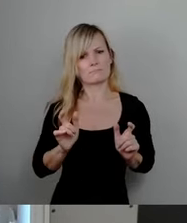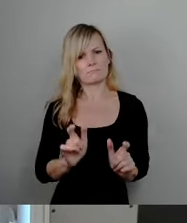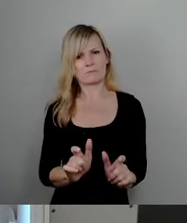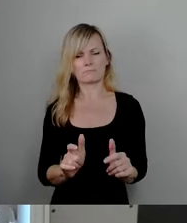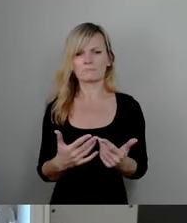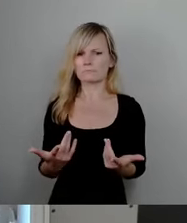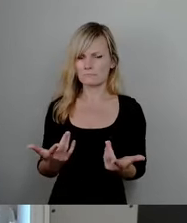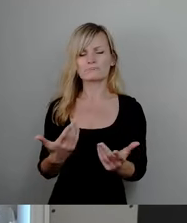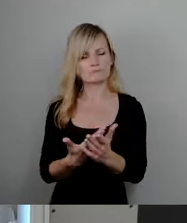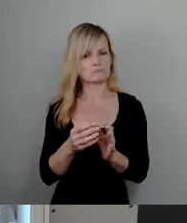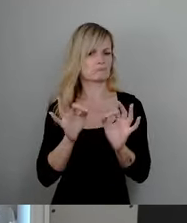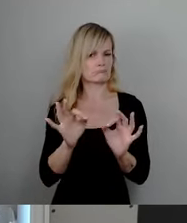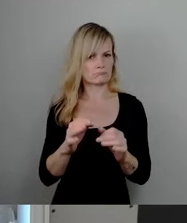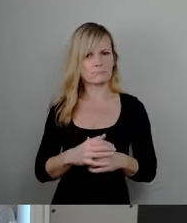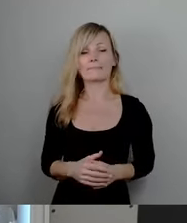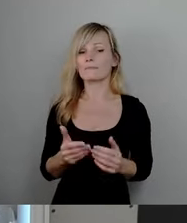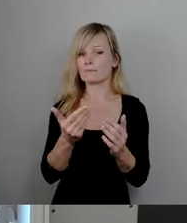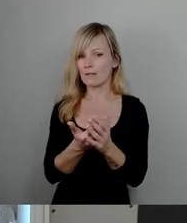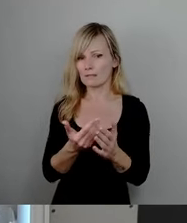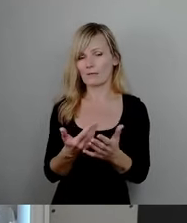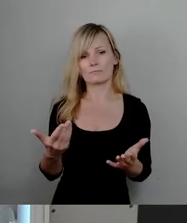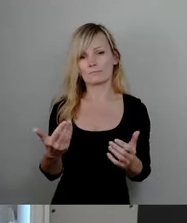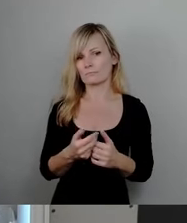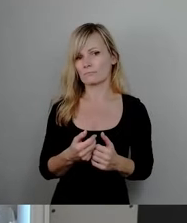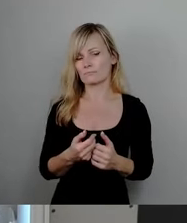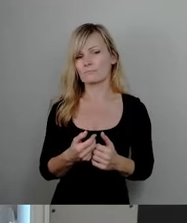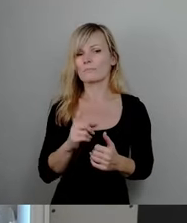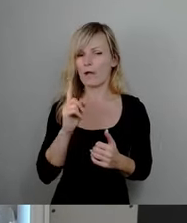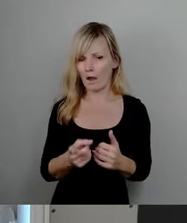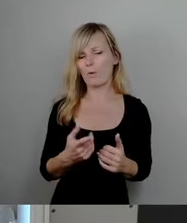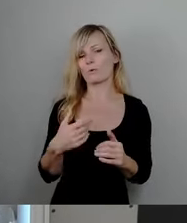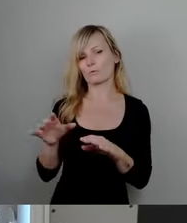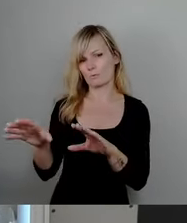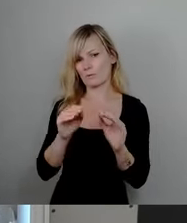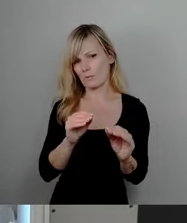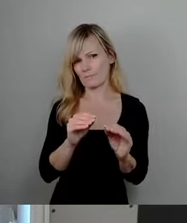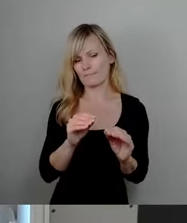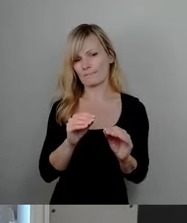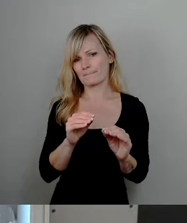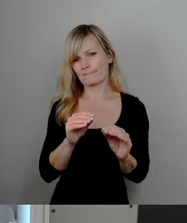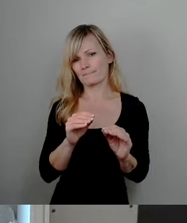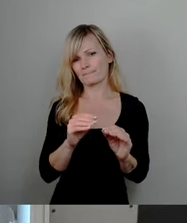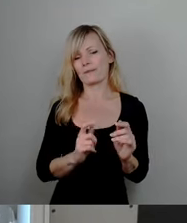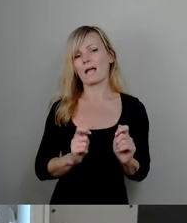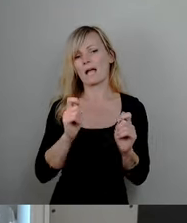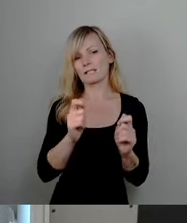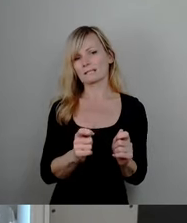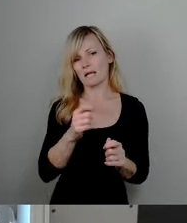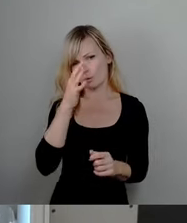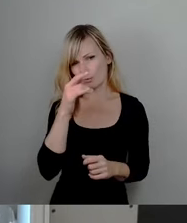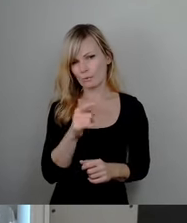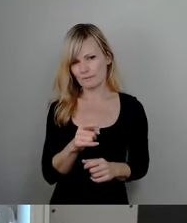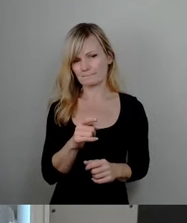gerne auch die Punkte übernommen, die in dem Antrag der Grünen dort